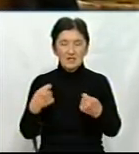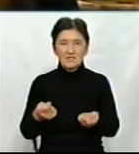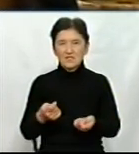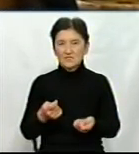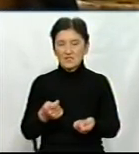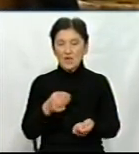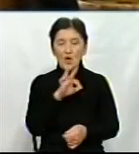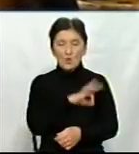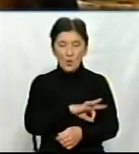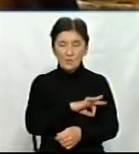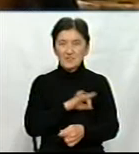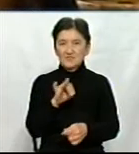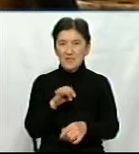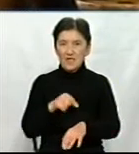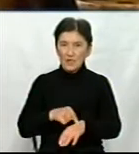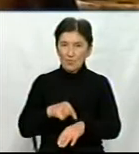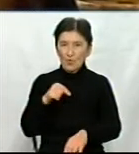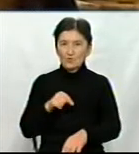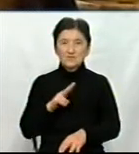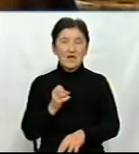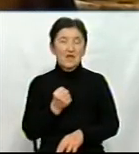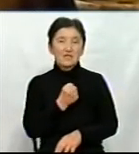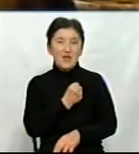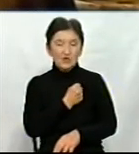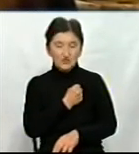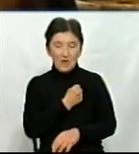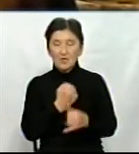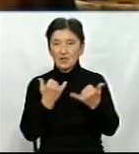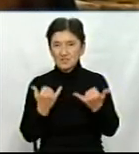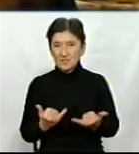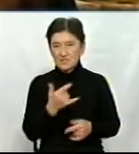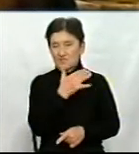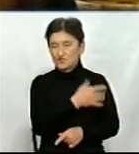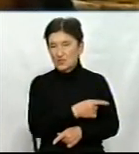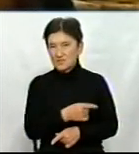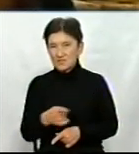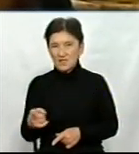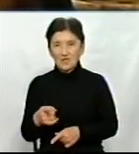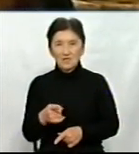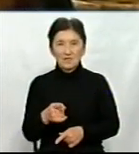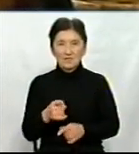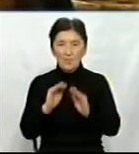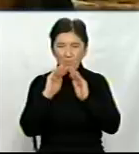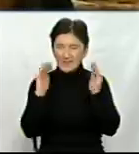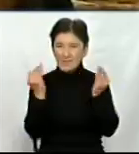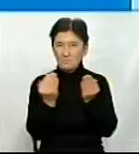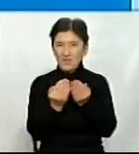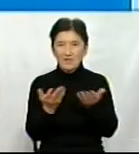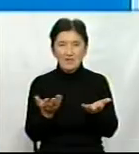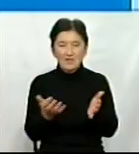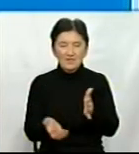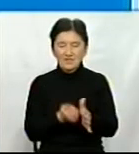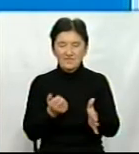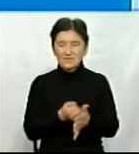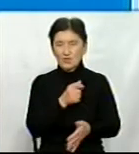позитивні емоції, яких, на жаль, зараз, саме в часі пандемії, дуже не вистачає людям.